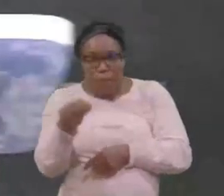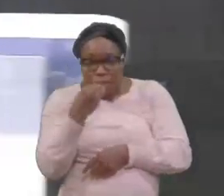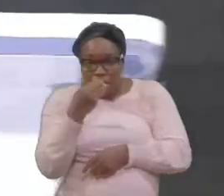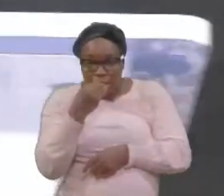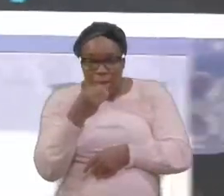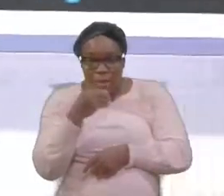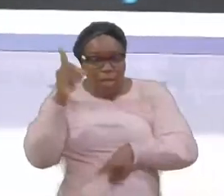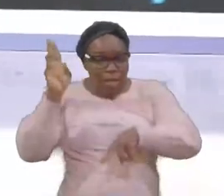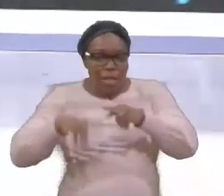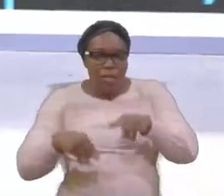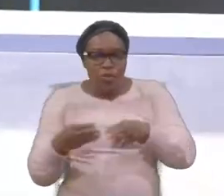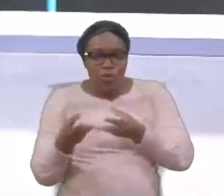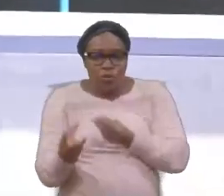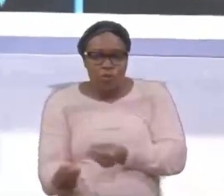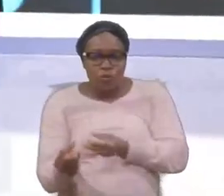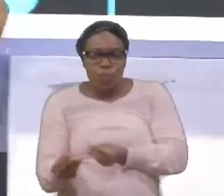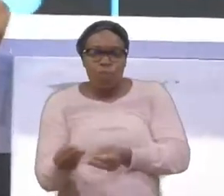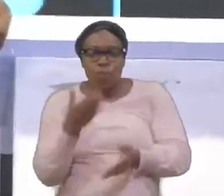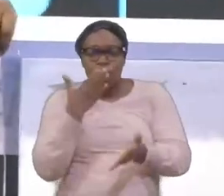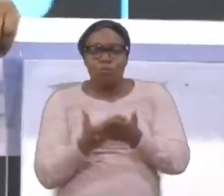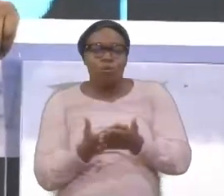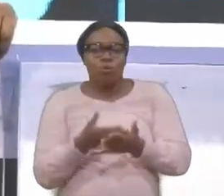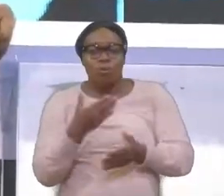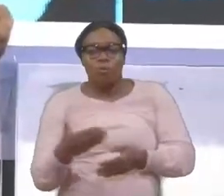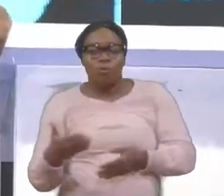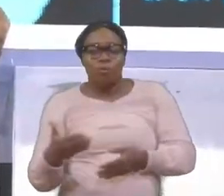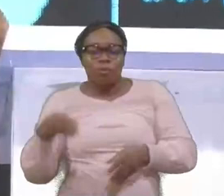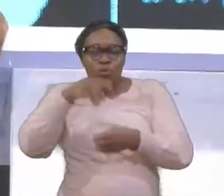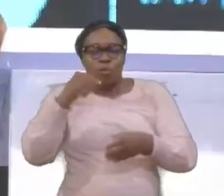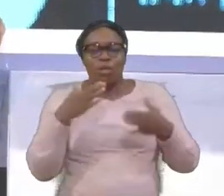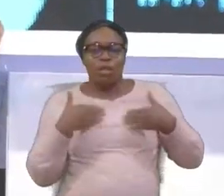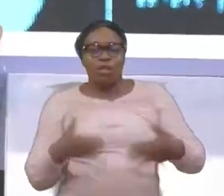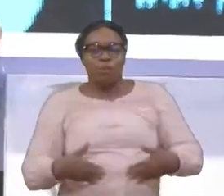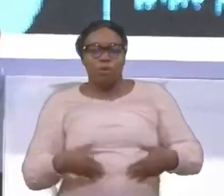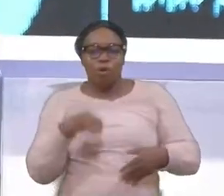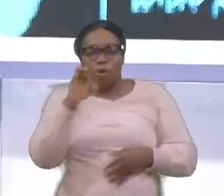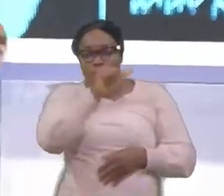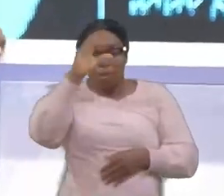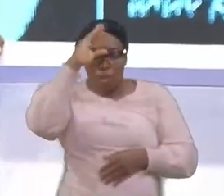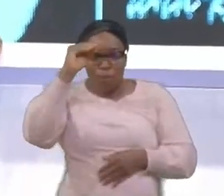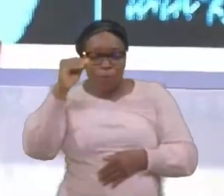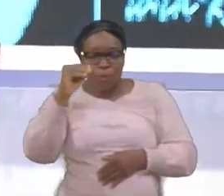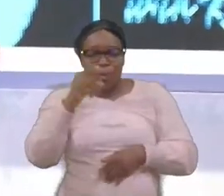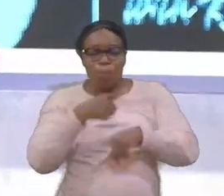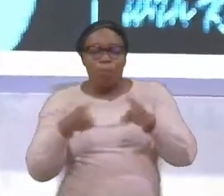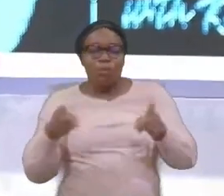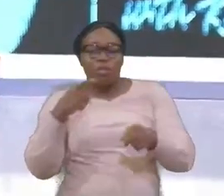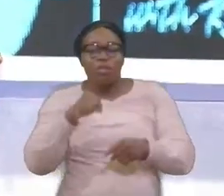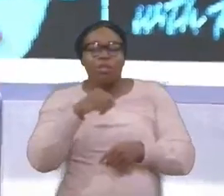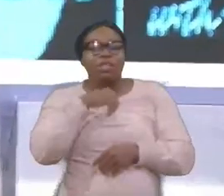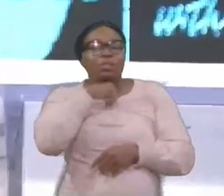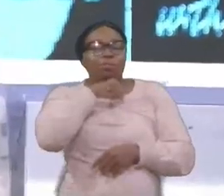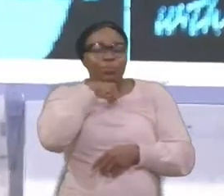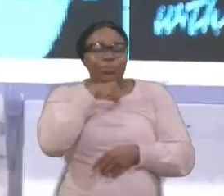C comme quelqu'un. Ce que les